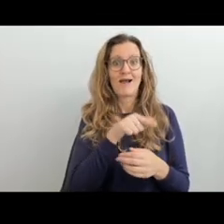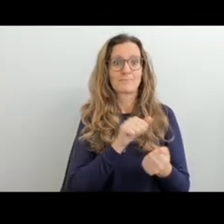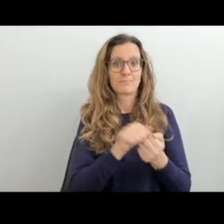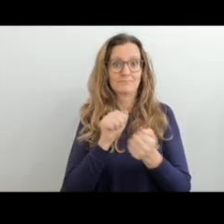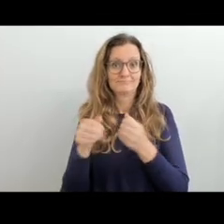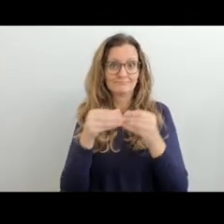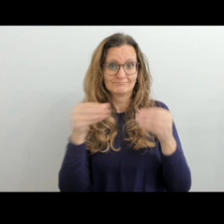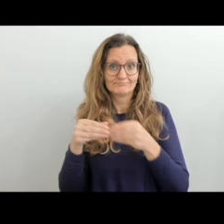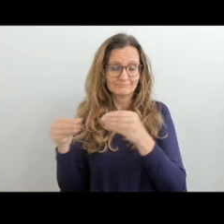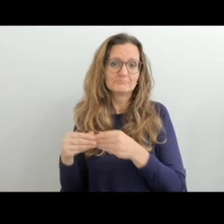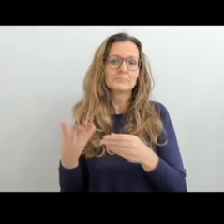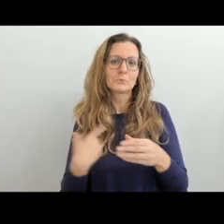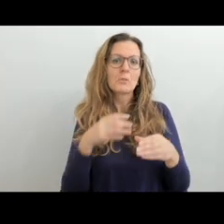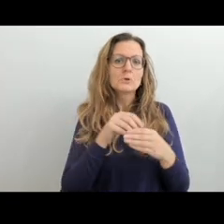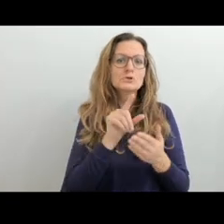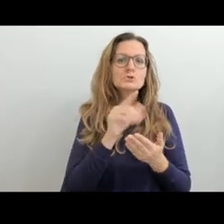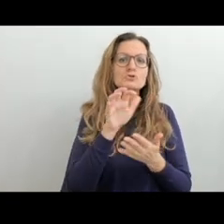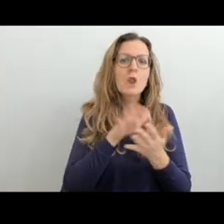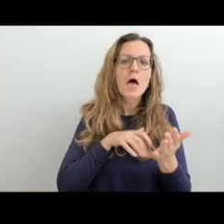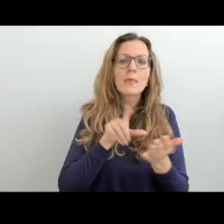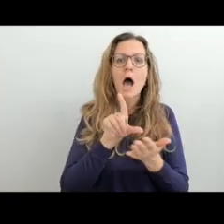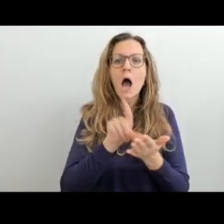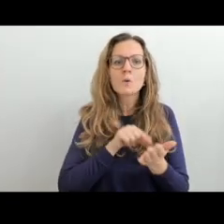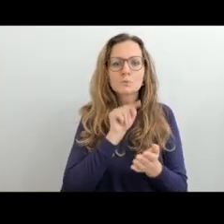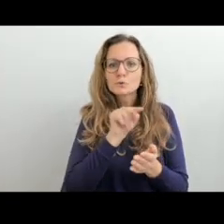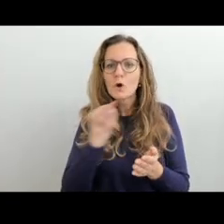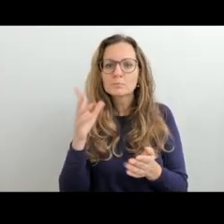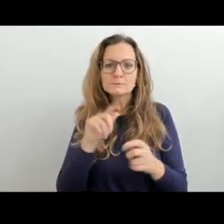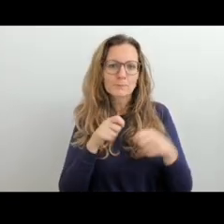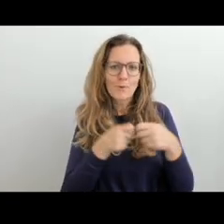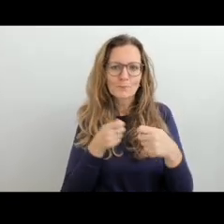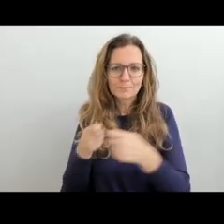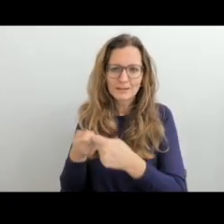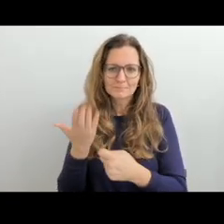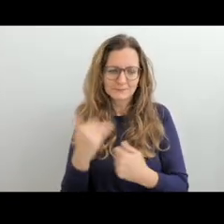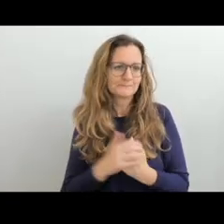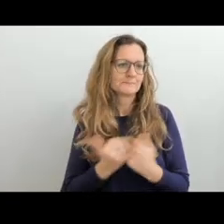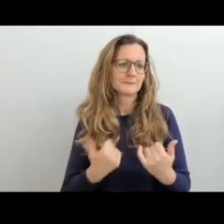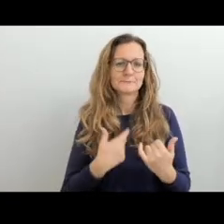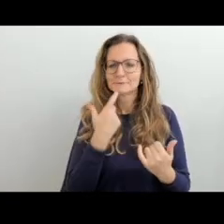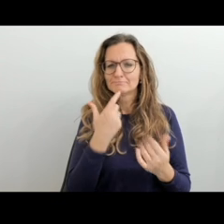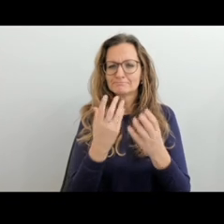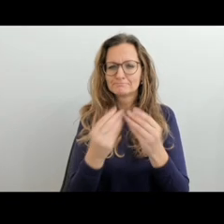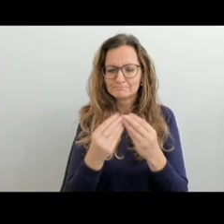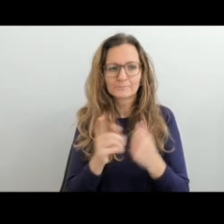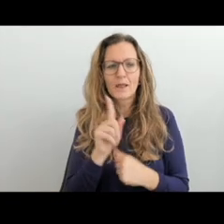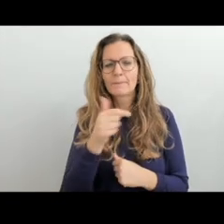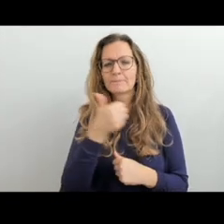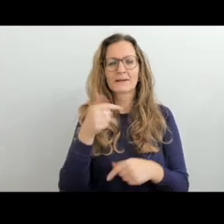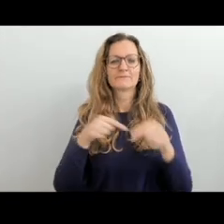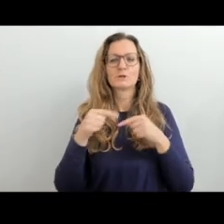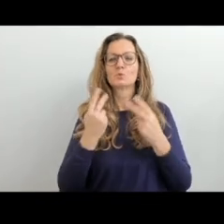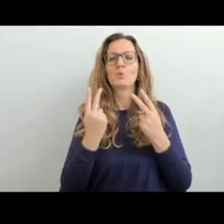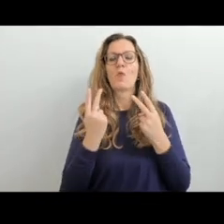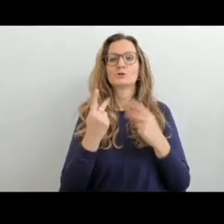pedagogický institut vytvořil tento projekt. Na té publikaci, která vyšla ve dvou dílech spolu